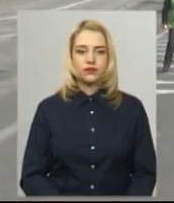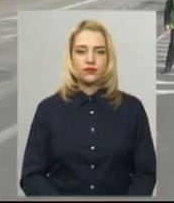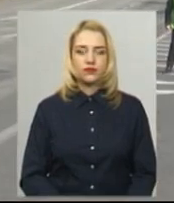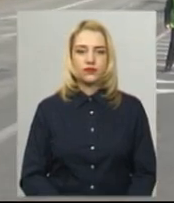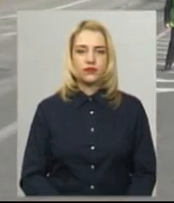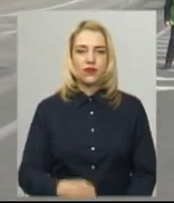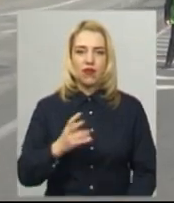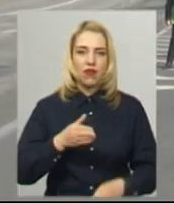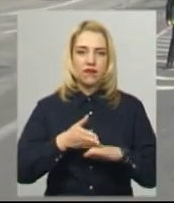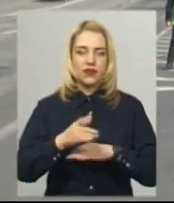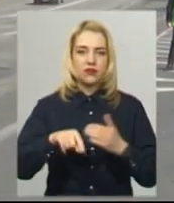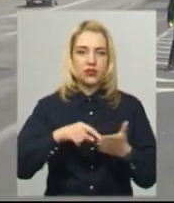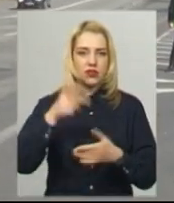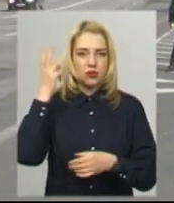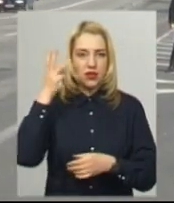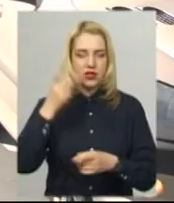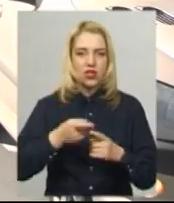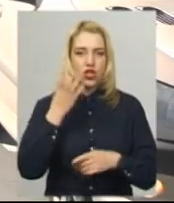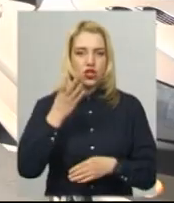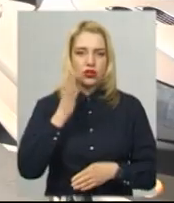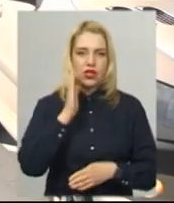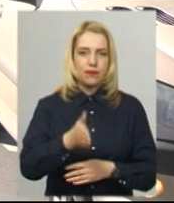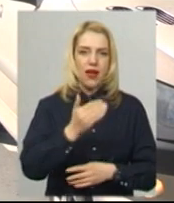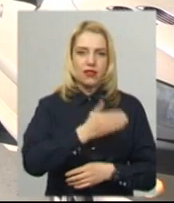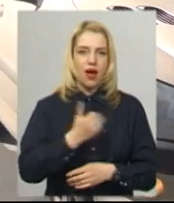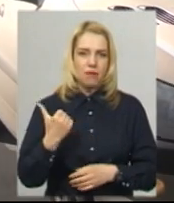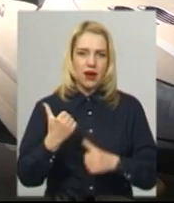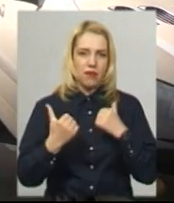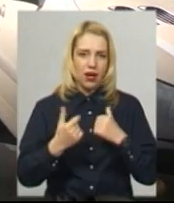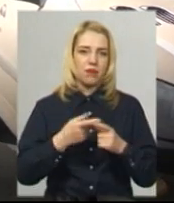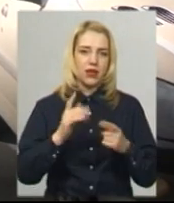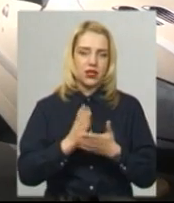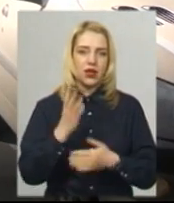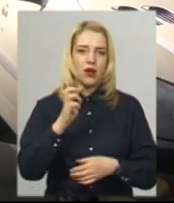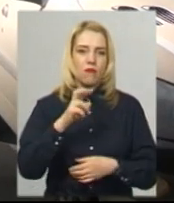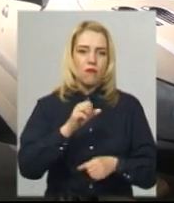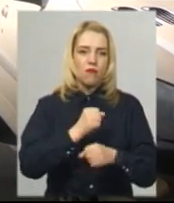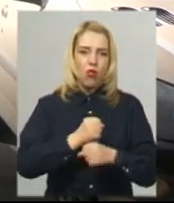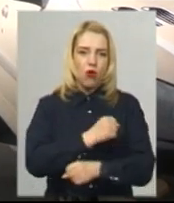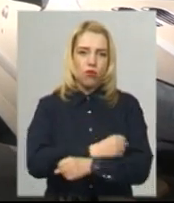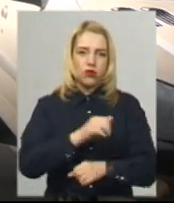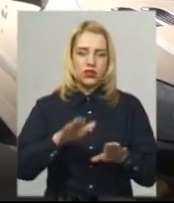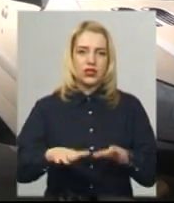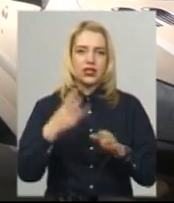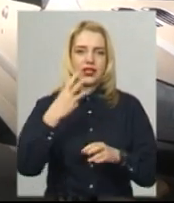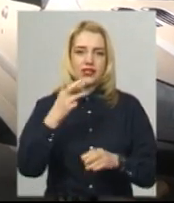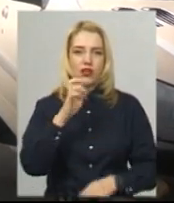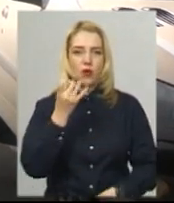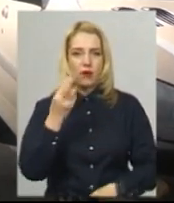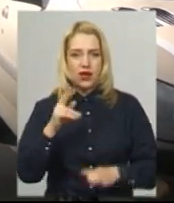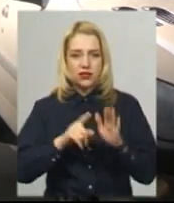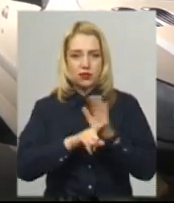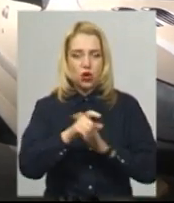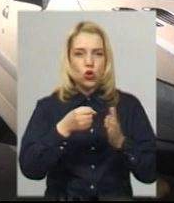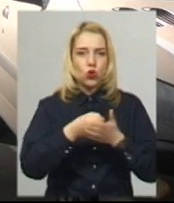На в'їздах у Хмельницький за чотирма напрямками встановлені блокпости. Їх встановили 30 березня і вони будуть діяти до кінця